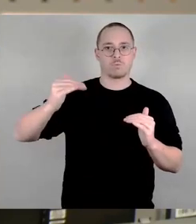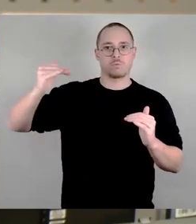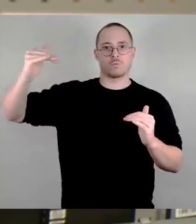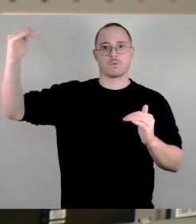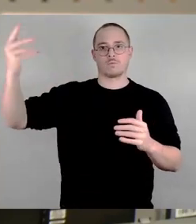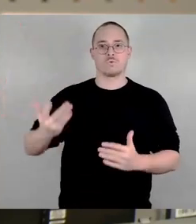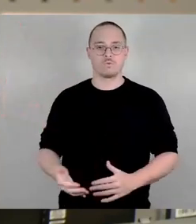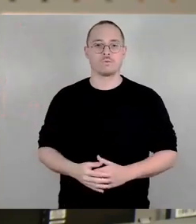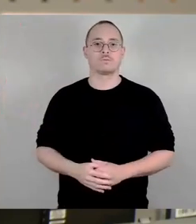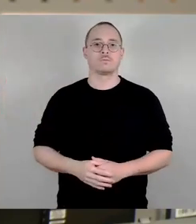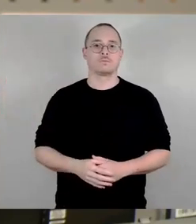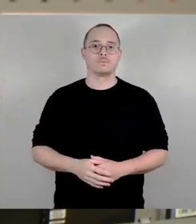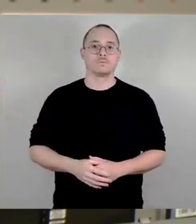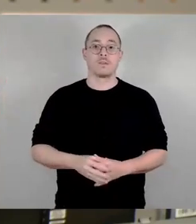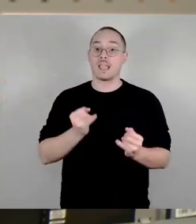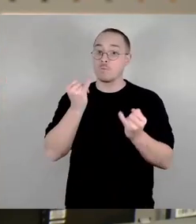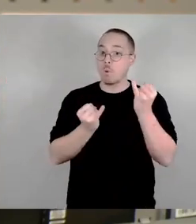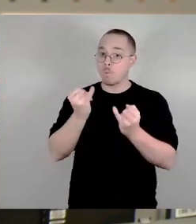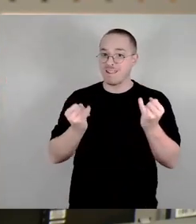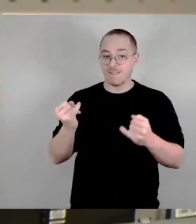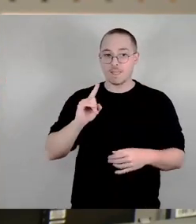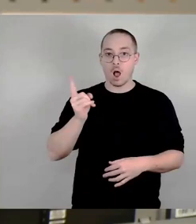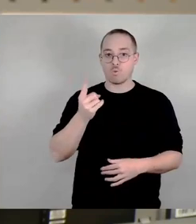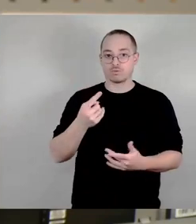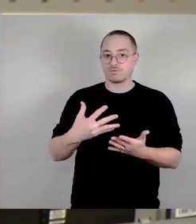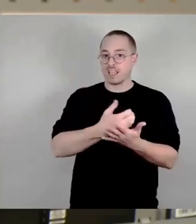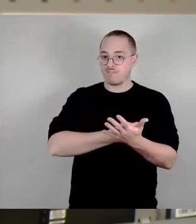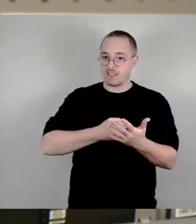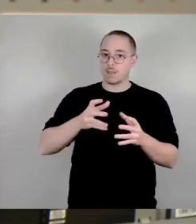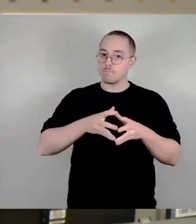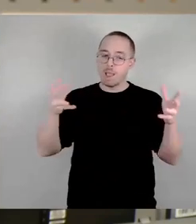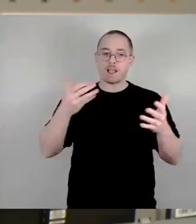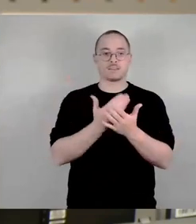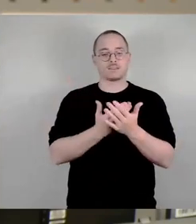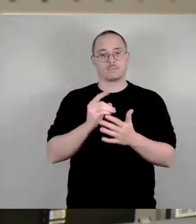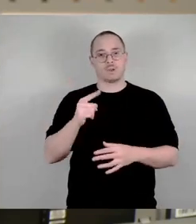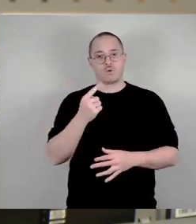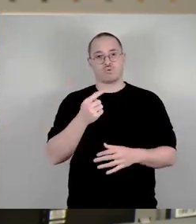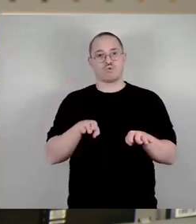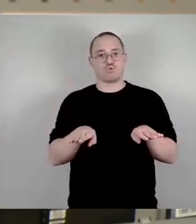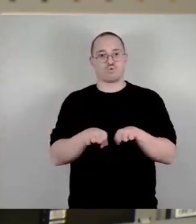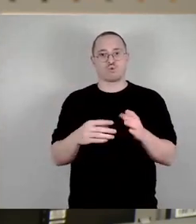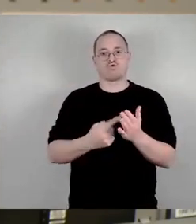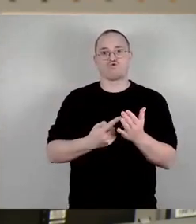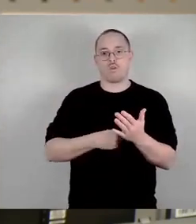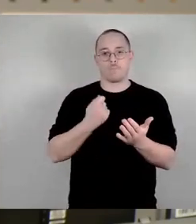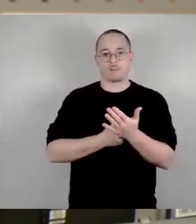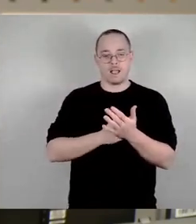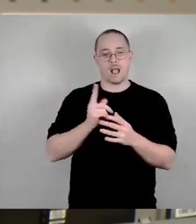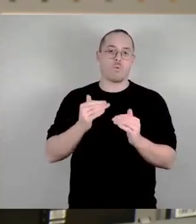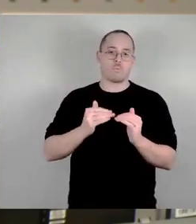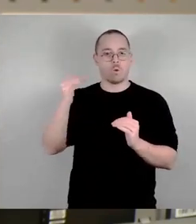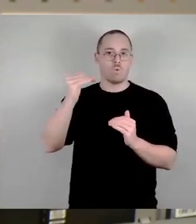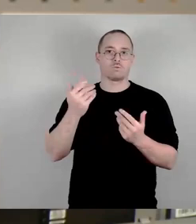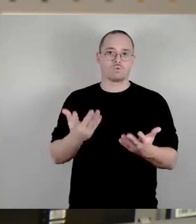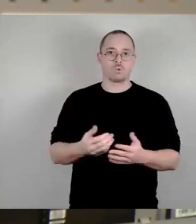deshalb fällt auch der Grundsteuerertrag höher aus. Aber da würden wir jetzt dagegen stimmen,